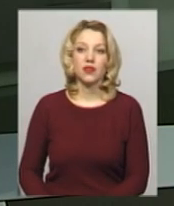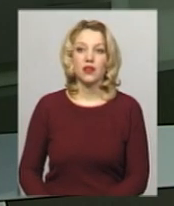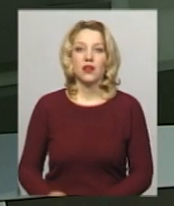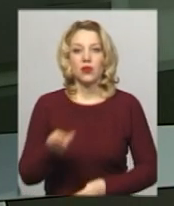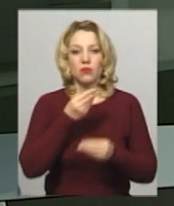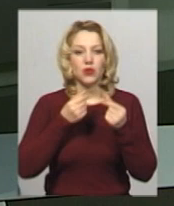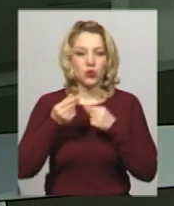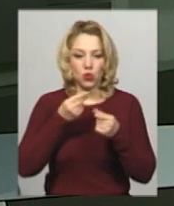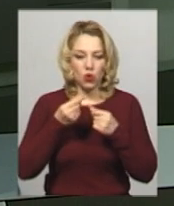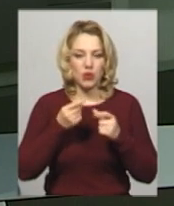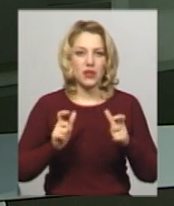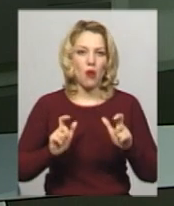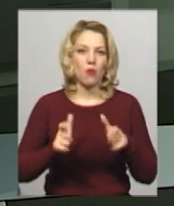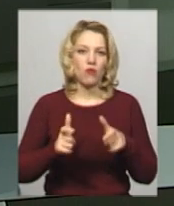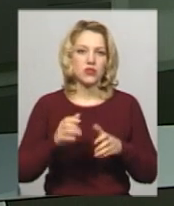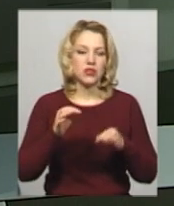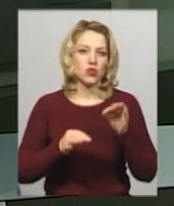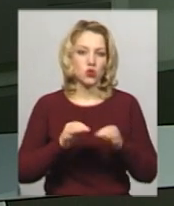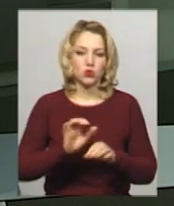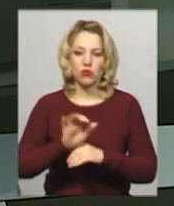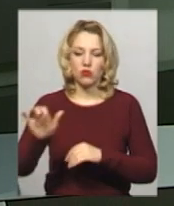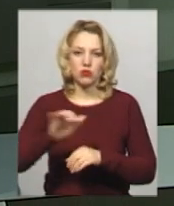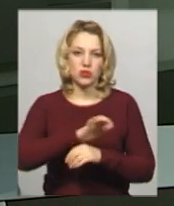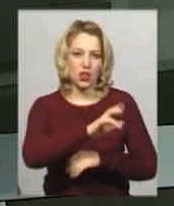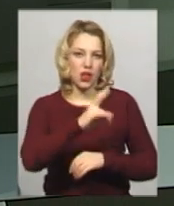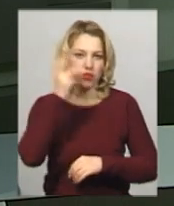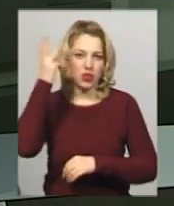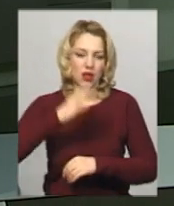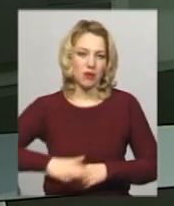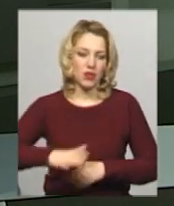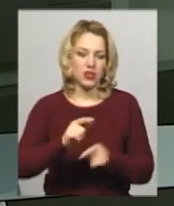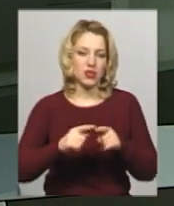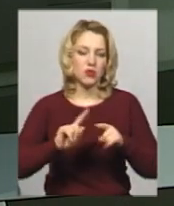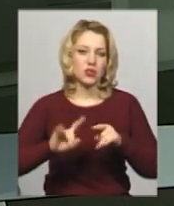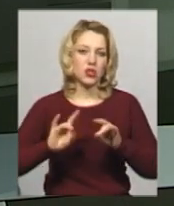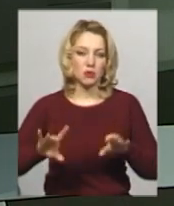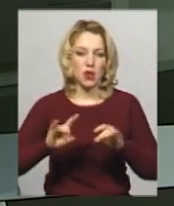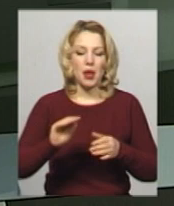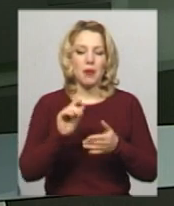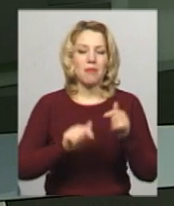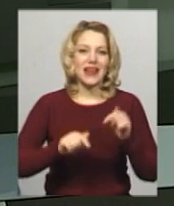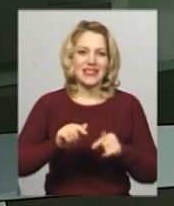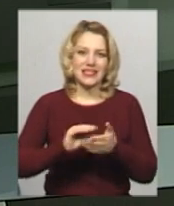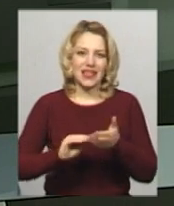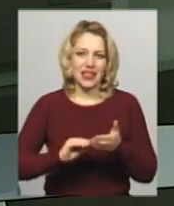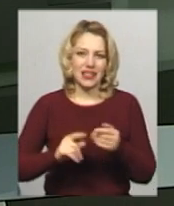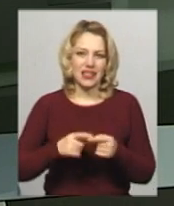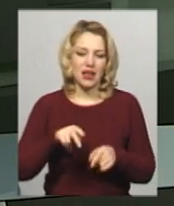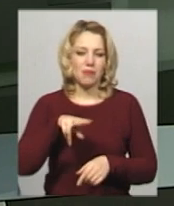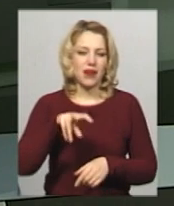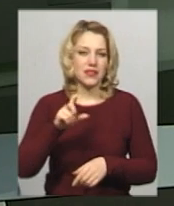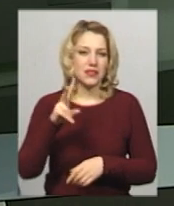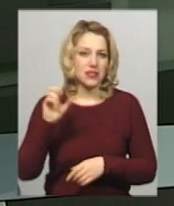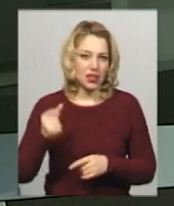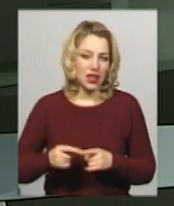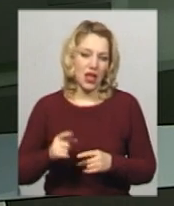Підроблені повістки до суду розсилають на Хмельниччині. Про це повідомила прес-секретарка Хмельницького міськрайонного суду Алла Плінська. За її словами,